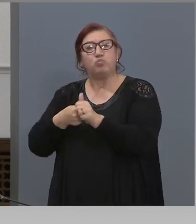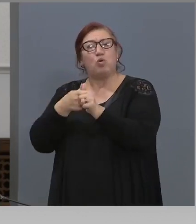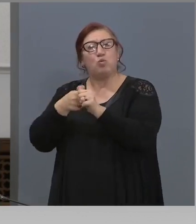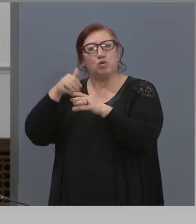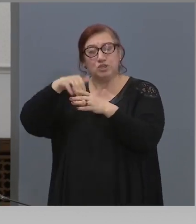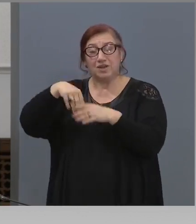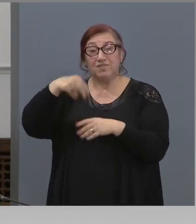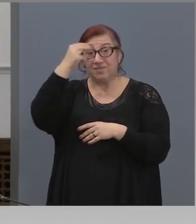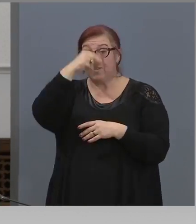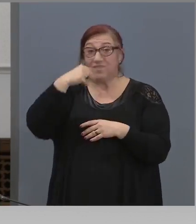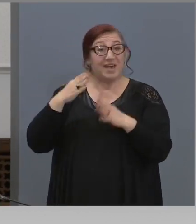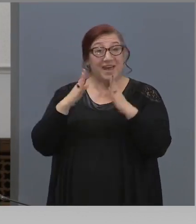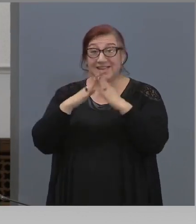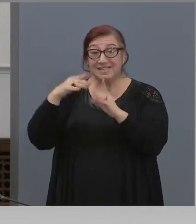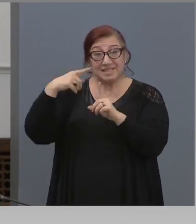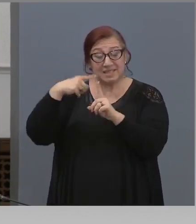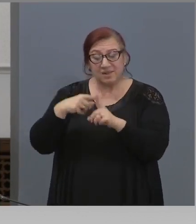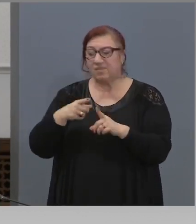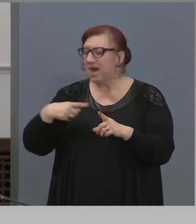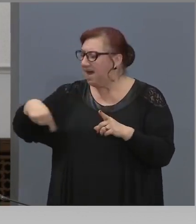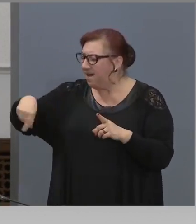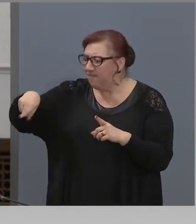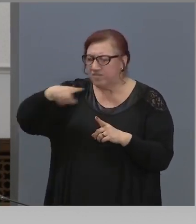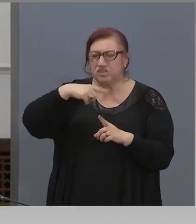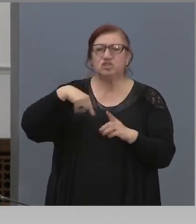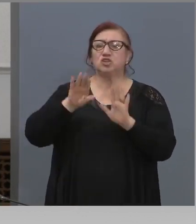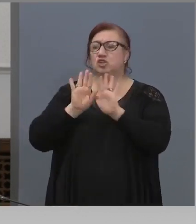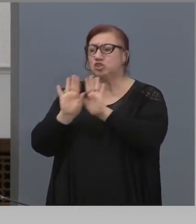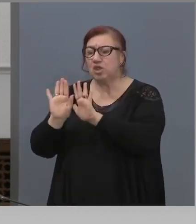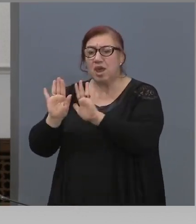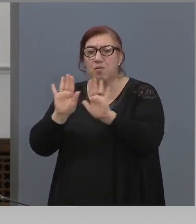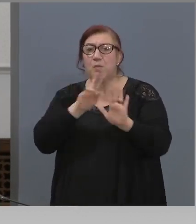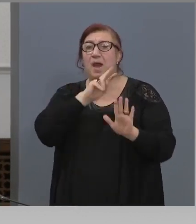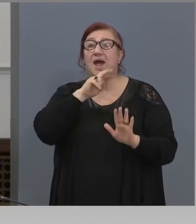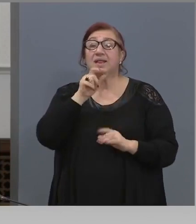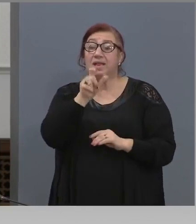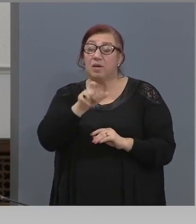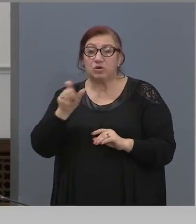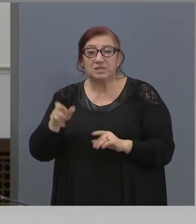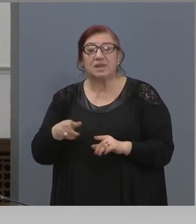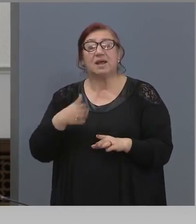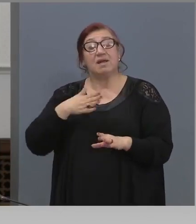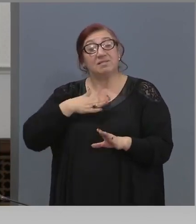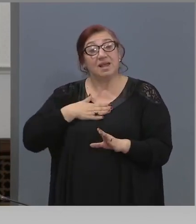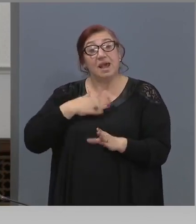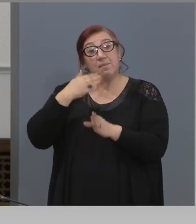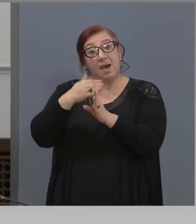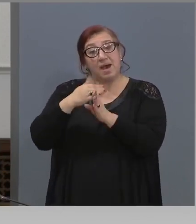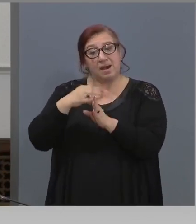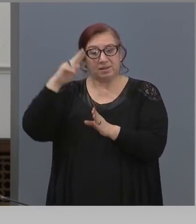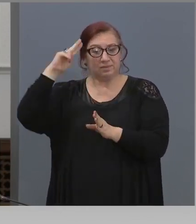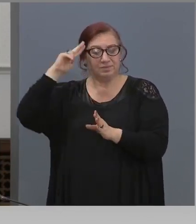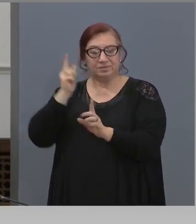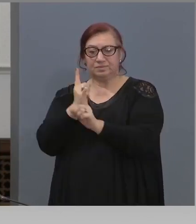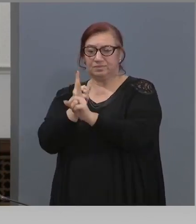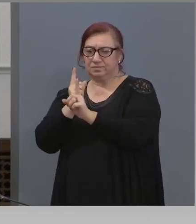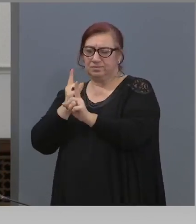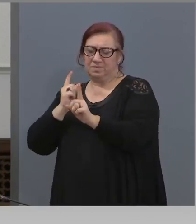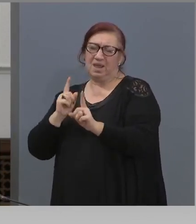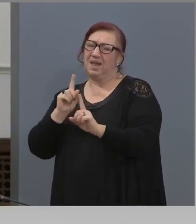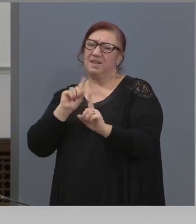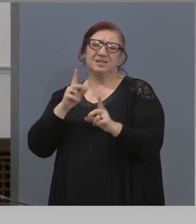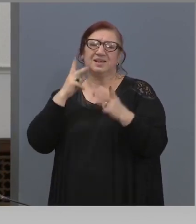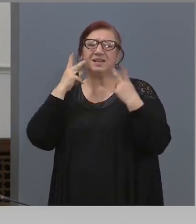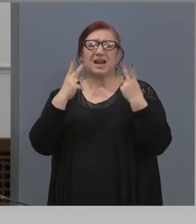църквите и в манастирите, да помагат на полицайите в създаването на ред, за да не изглезе едва ли не, че полицията